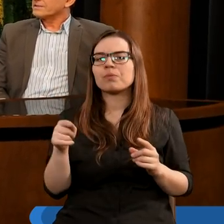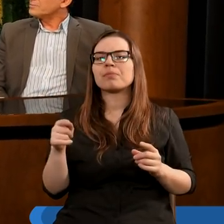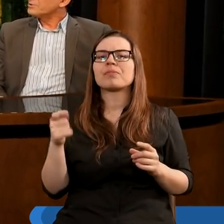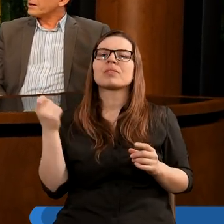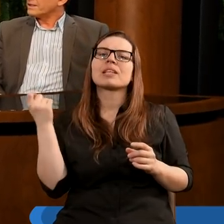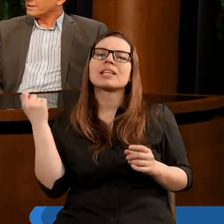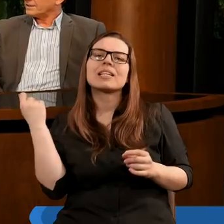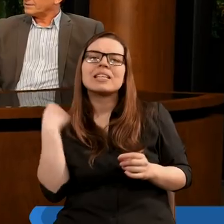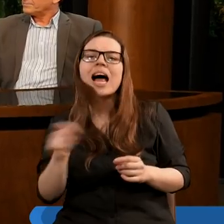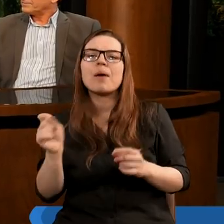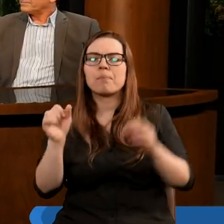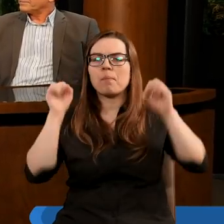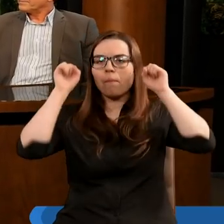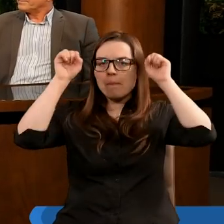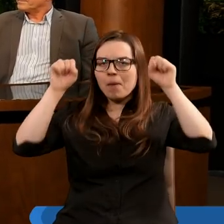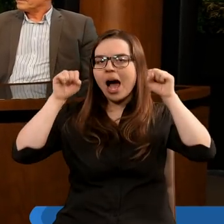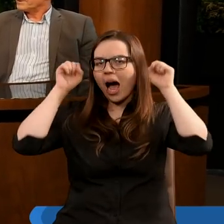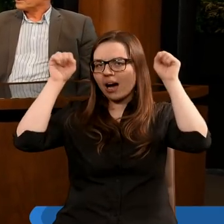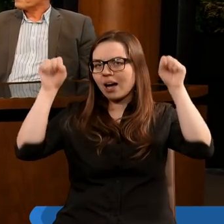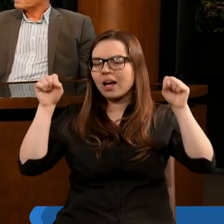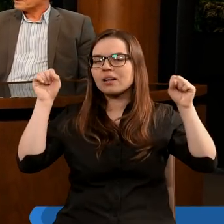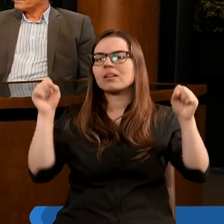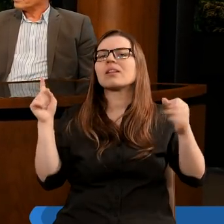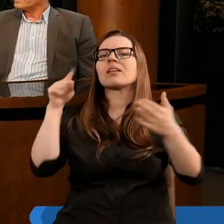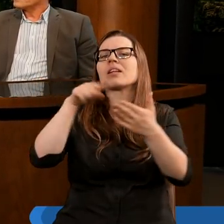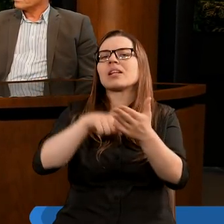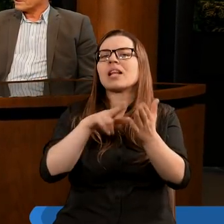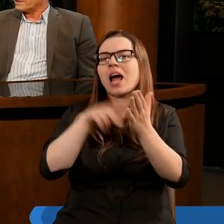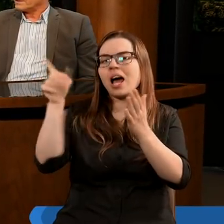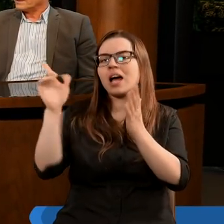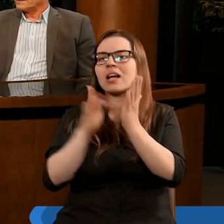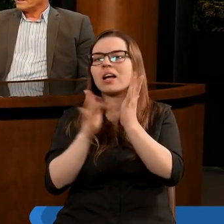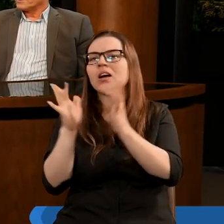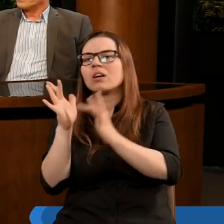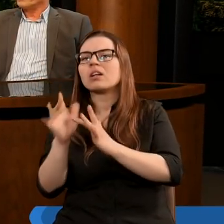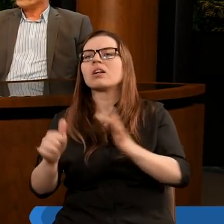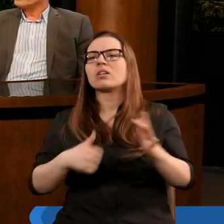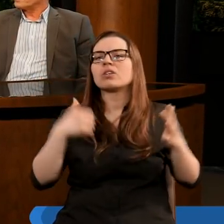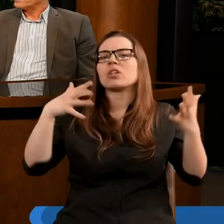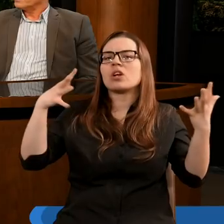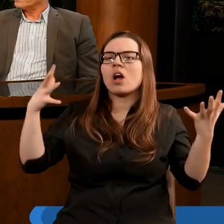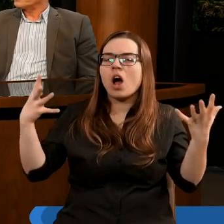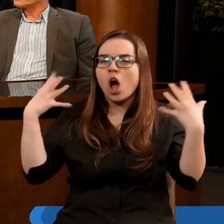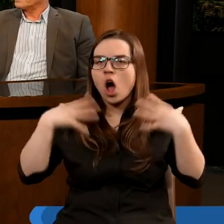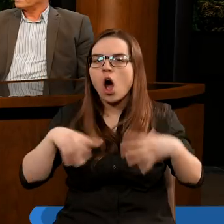zabić baranka, który wskazywał na Jezusa, żeby odziać ich w te szaty.